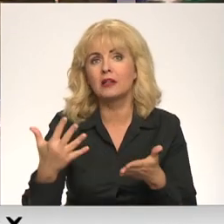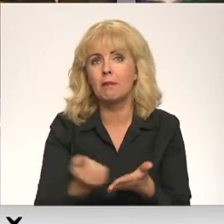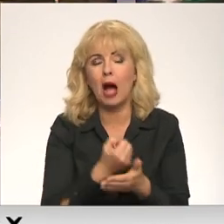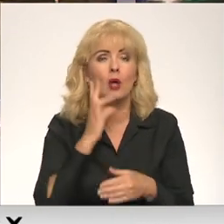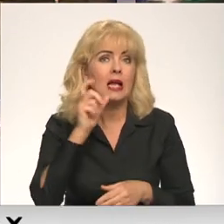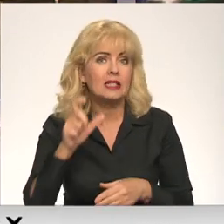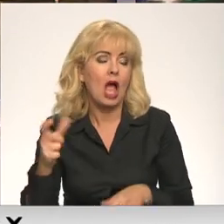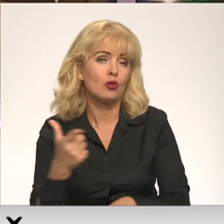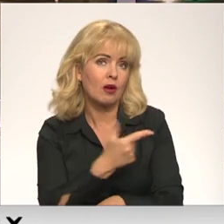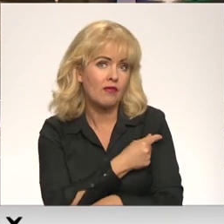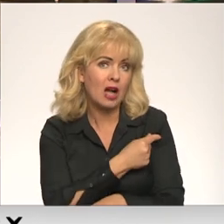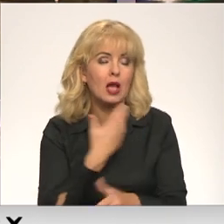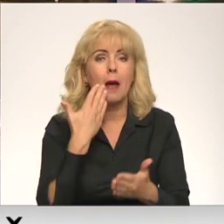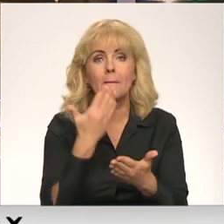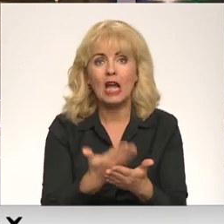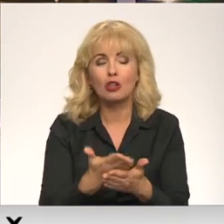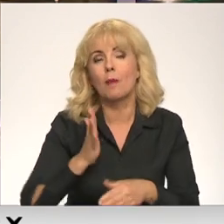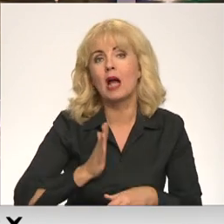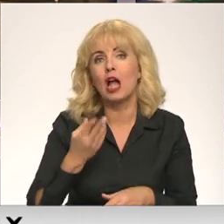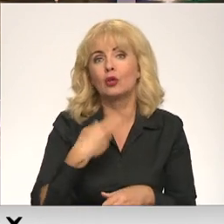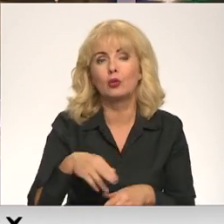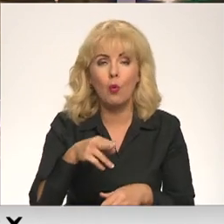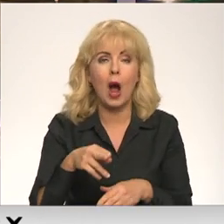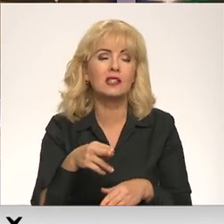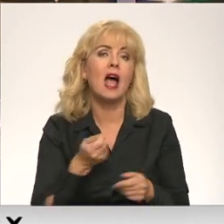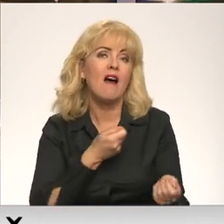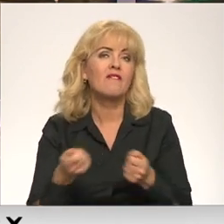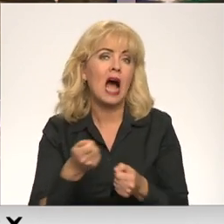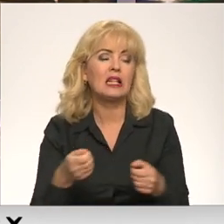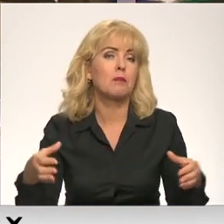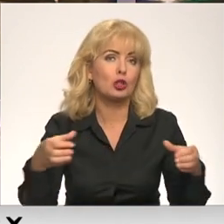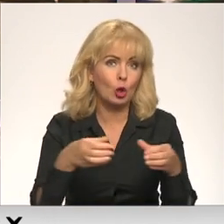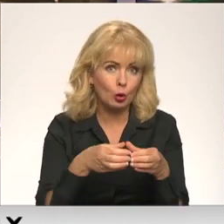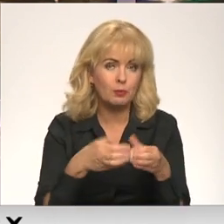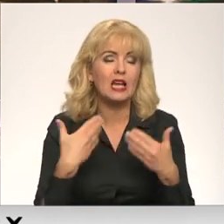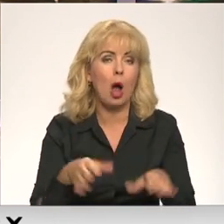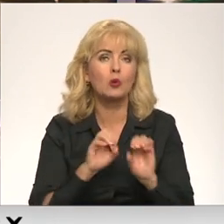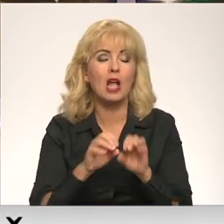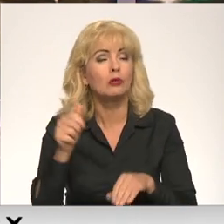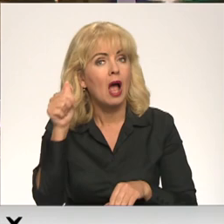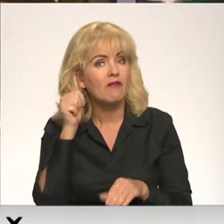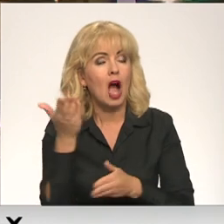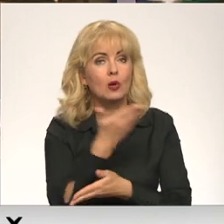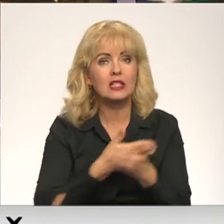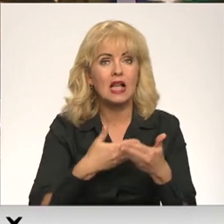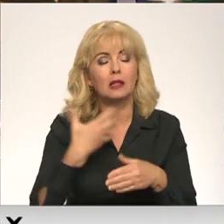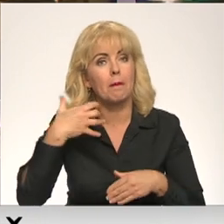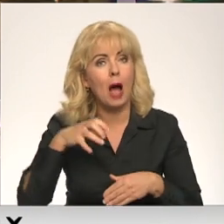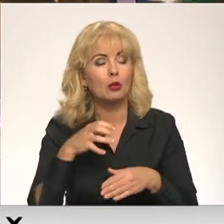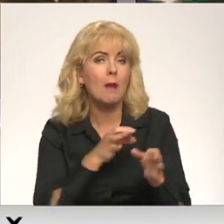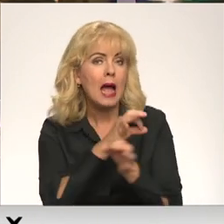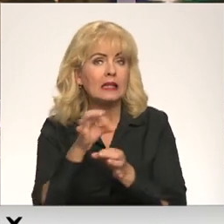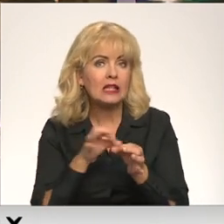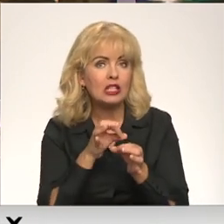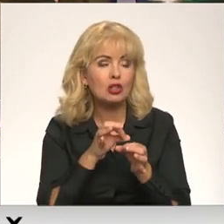senioru vakcināciju. Priekšlikumi tie gaidīti no operatīvās vadības grupas. Jau stāstījām, ka vakar sadarbības padomē tika diskutēts